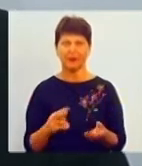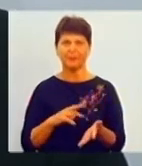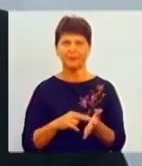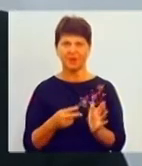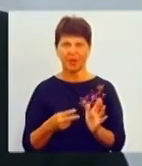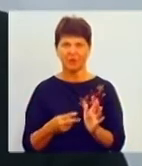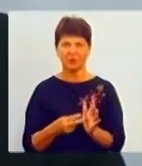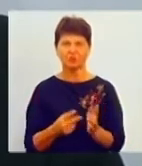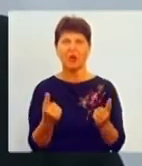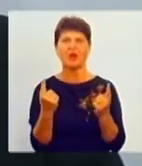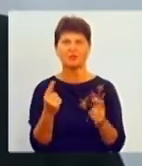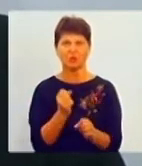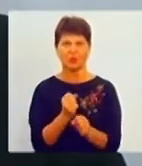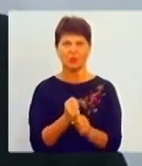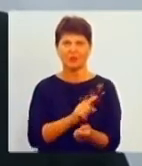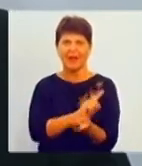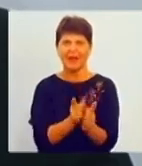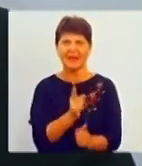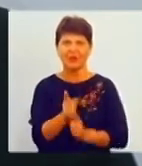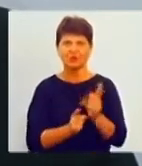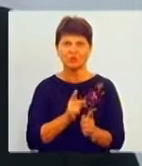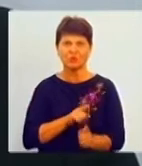грандіозні роботи по реконструкції аеродрому,